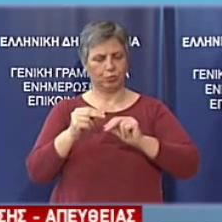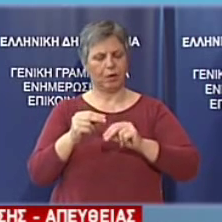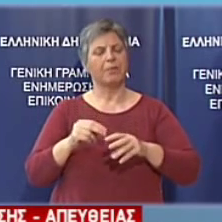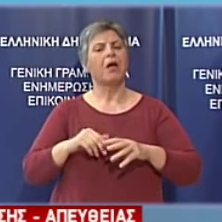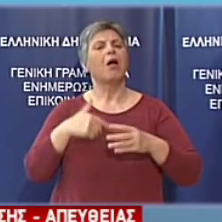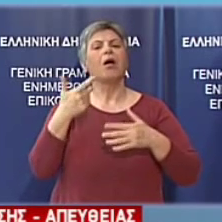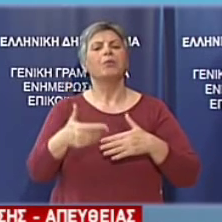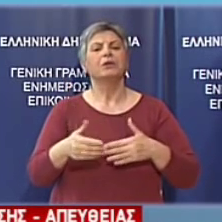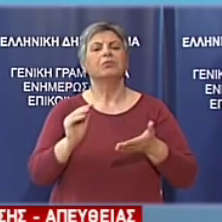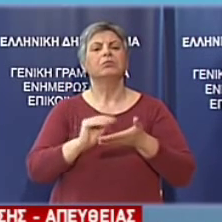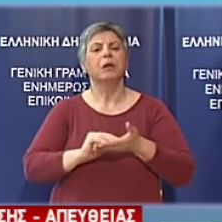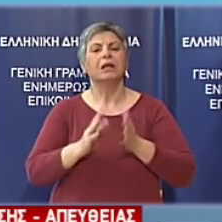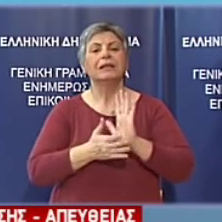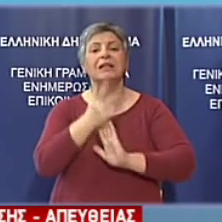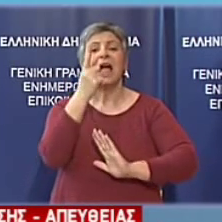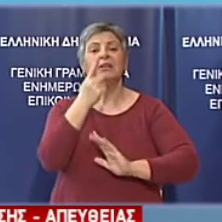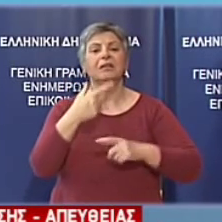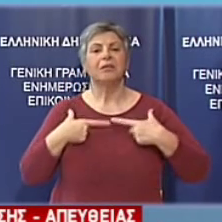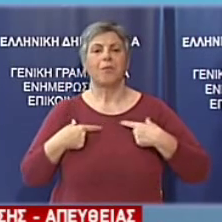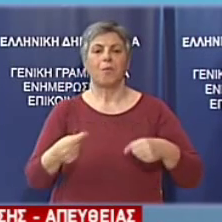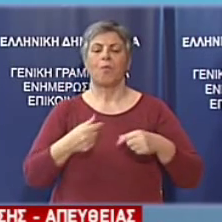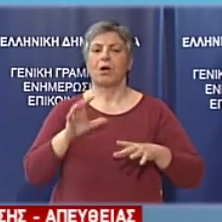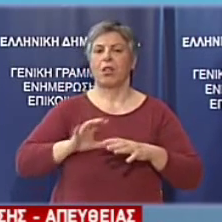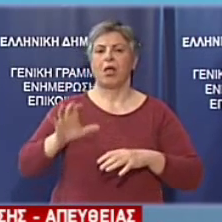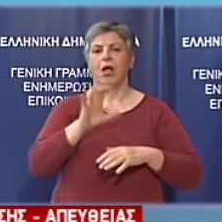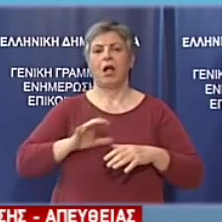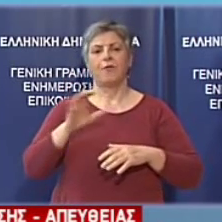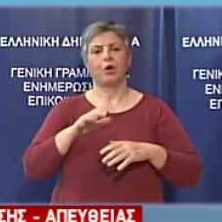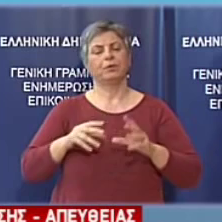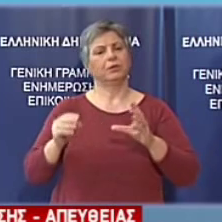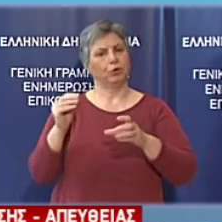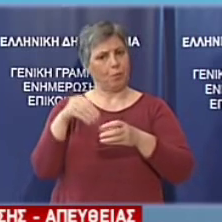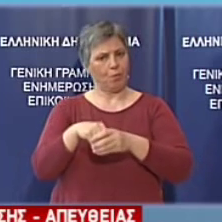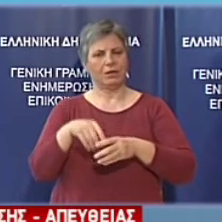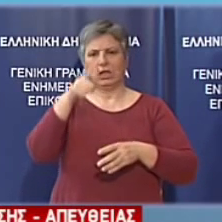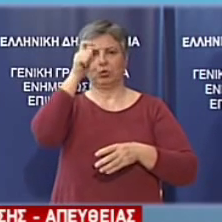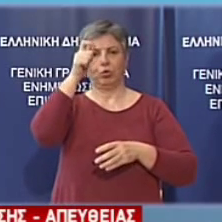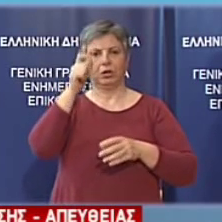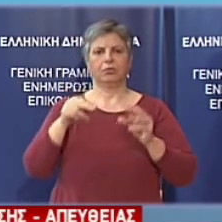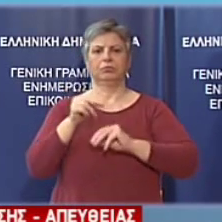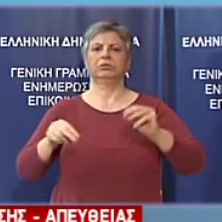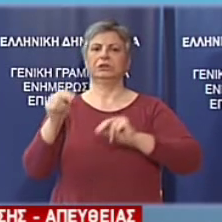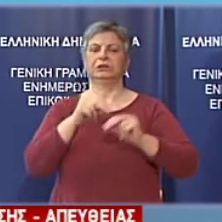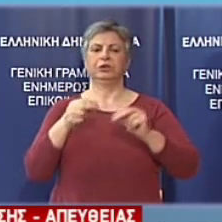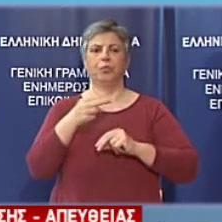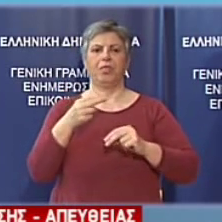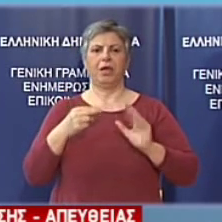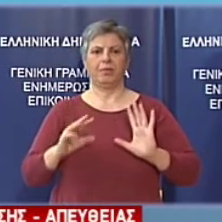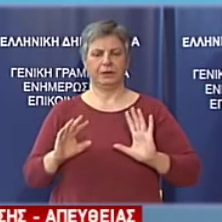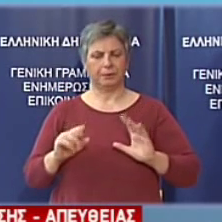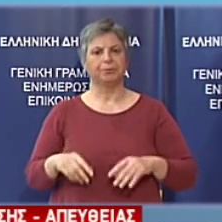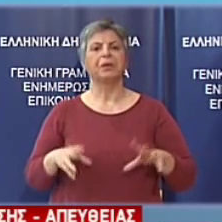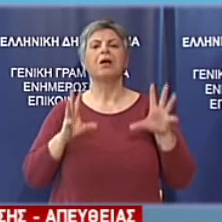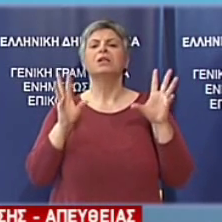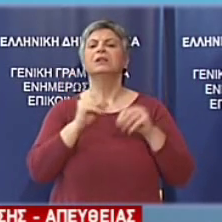Ευρωπαϊκής Ένωσης με συμμετοχή της Τουρκίας. Σε ό,τι αφορά το αγροτικό θεωρούμε εξαιρετικά θετική